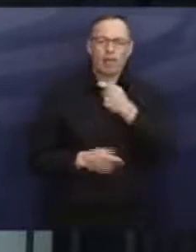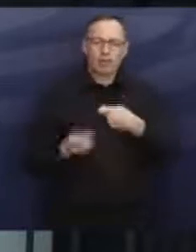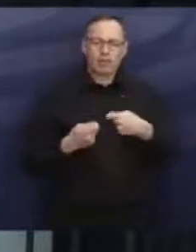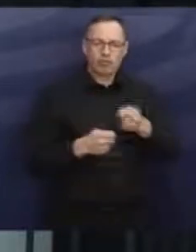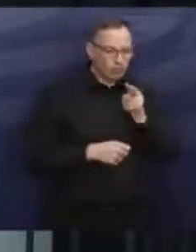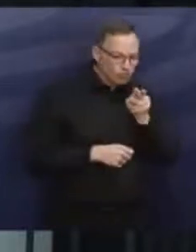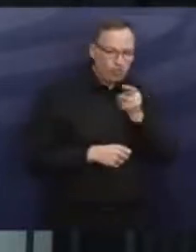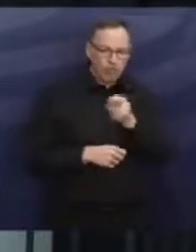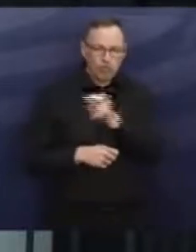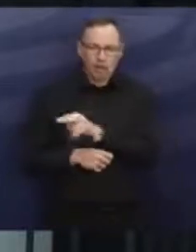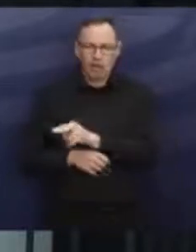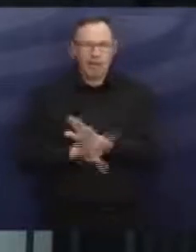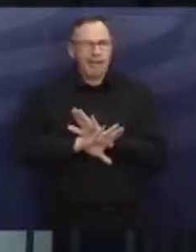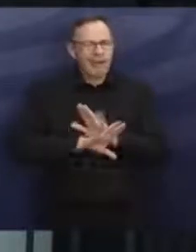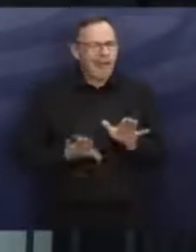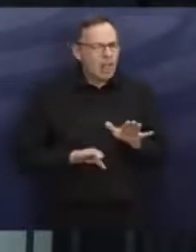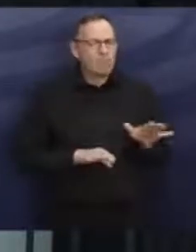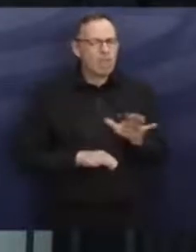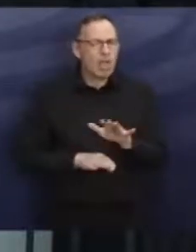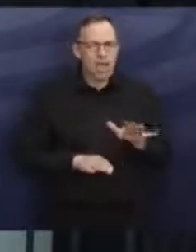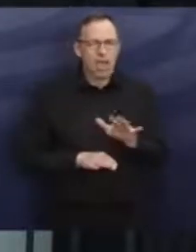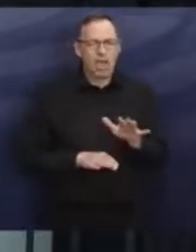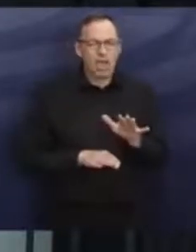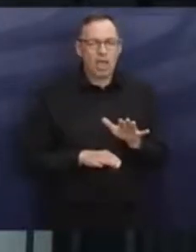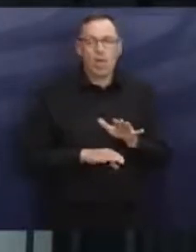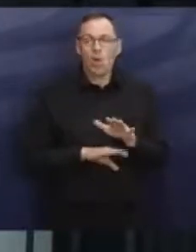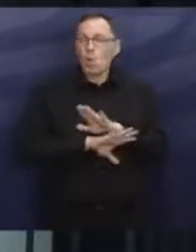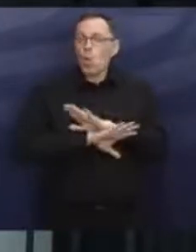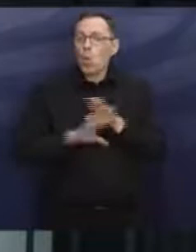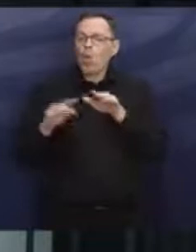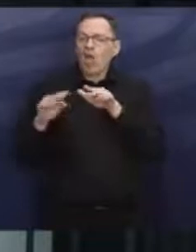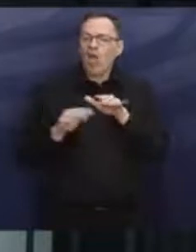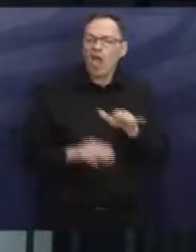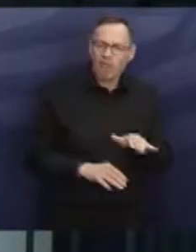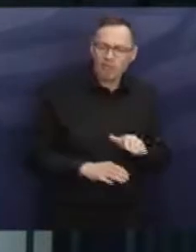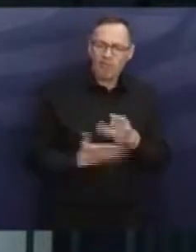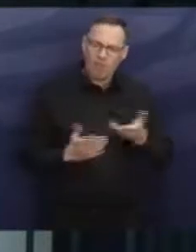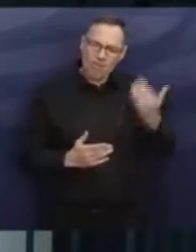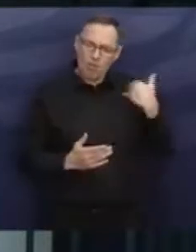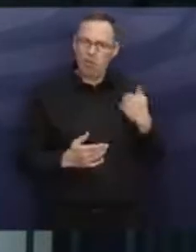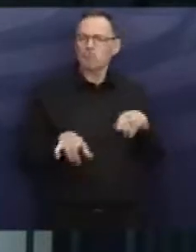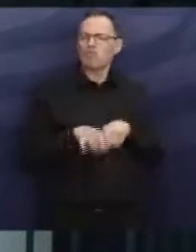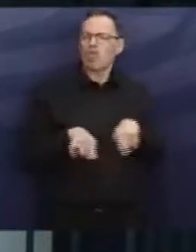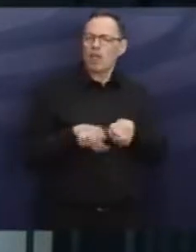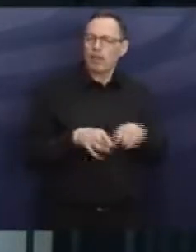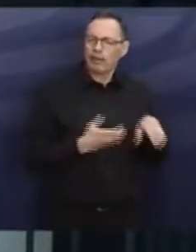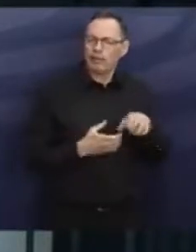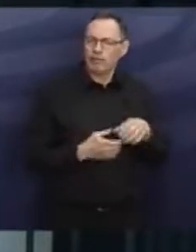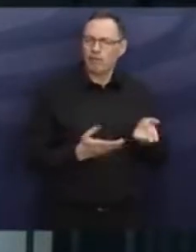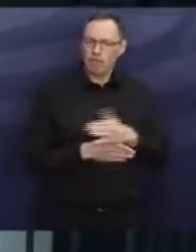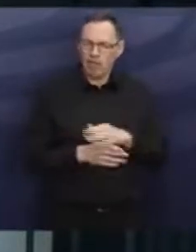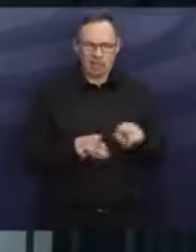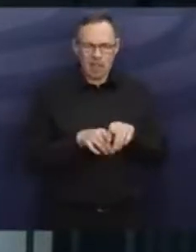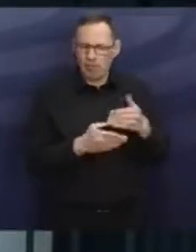Wirtschaft reingucken, denn kein Bereich wird unbeeinflusst und so wie vorher aus dieser Krise hervorgehen. In